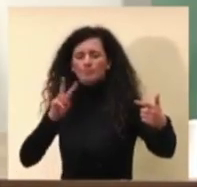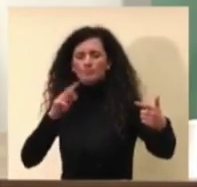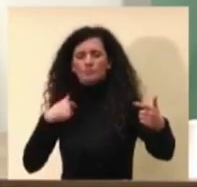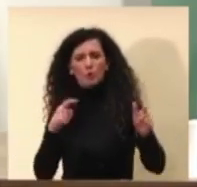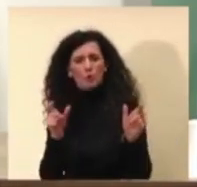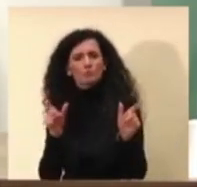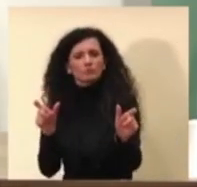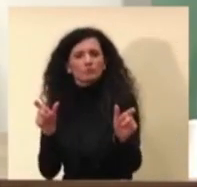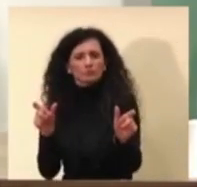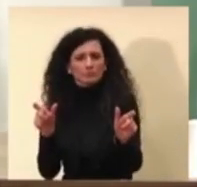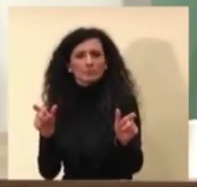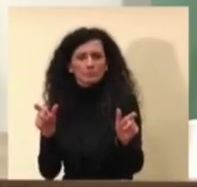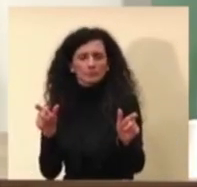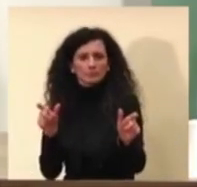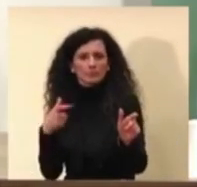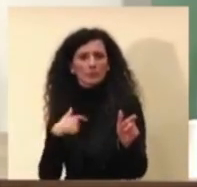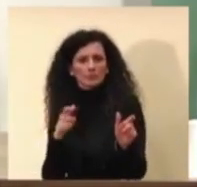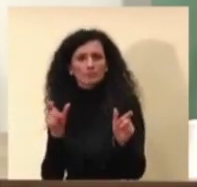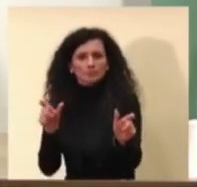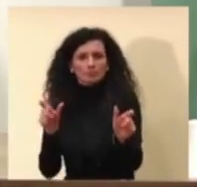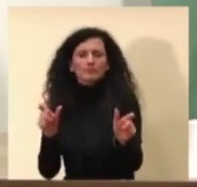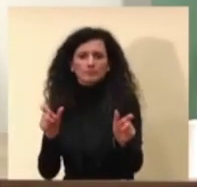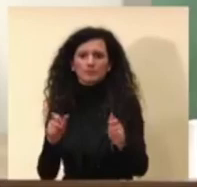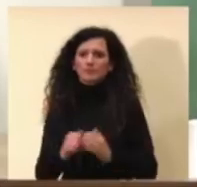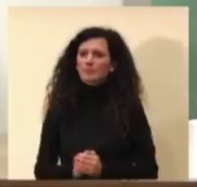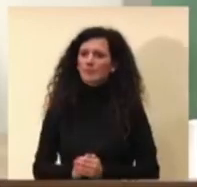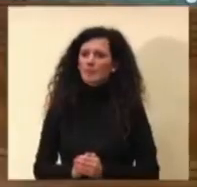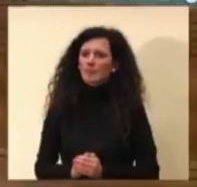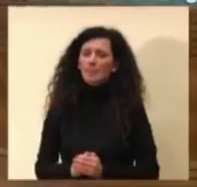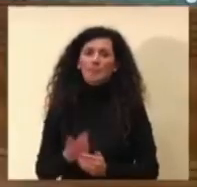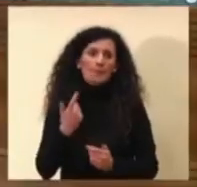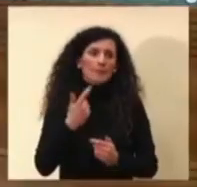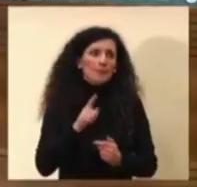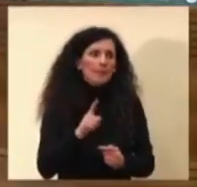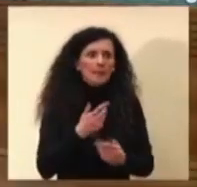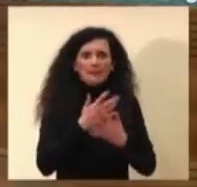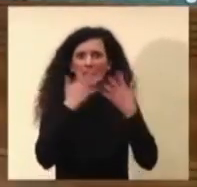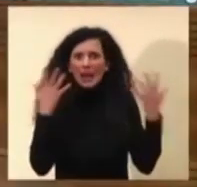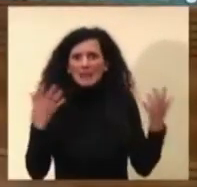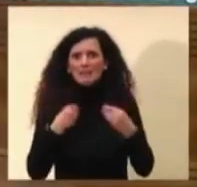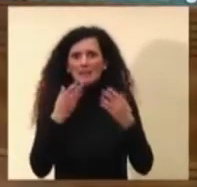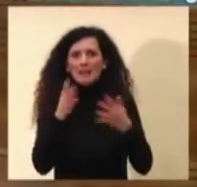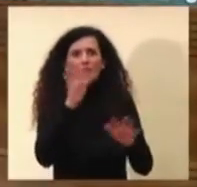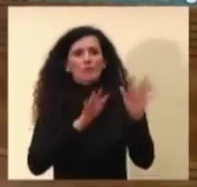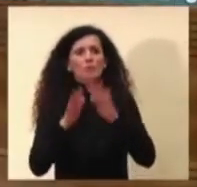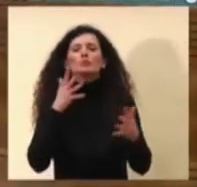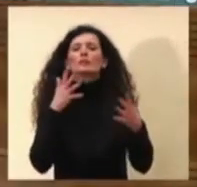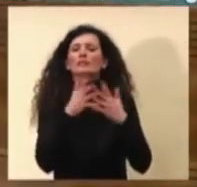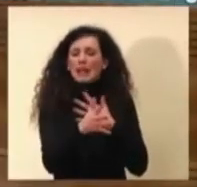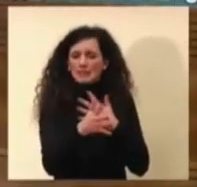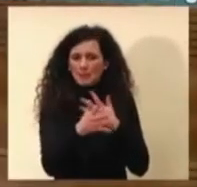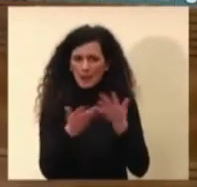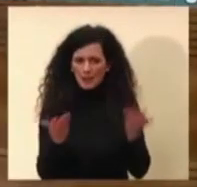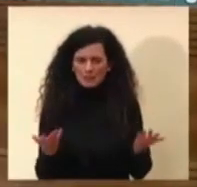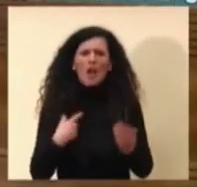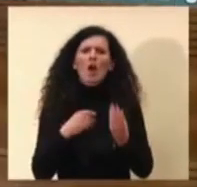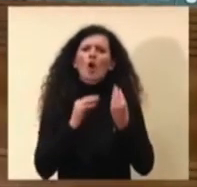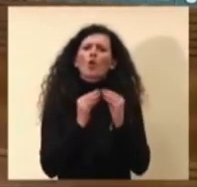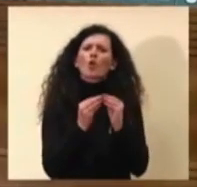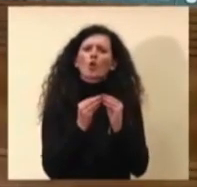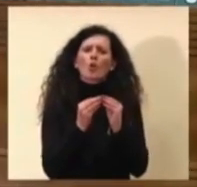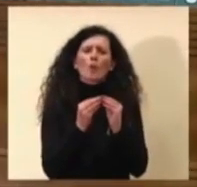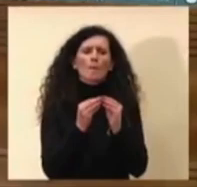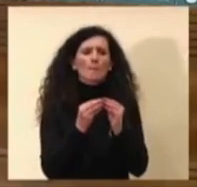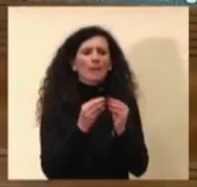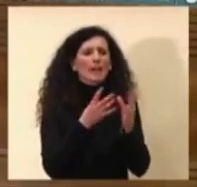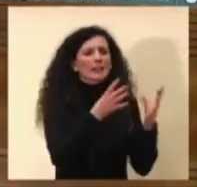la rendano meno reale per chiarezza e trasparenza perché se lo davo giro allora come si fa a stimare l'aumento di